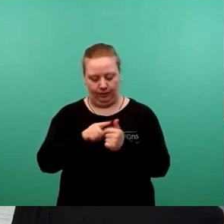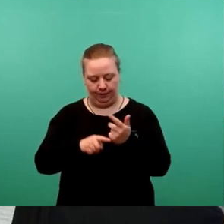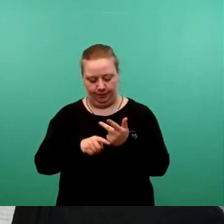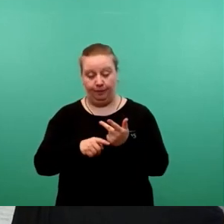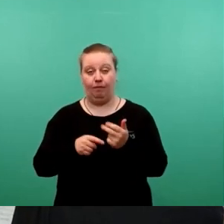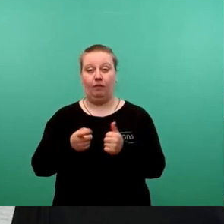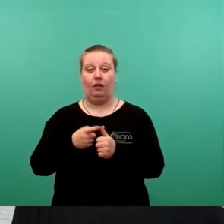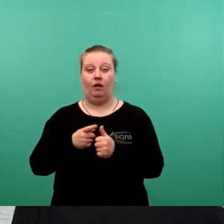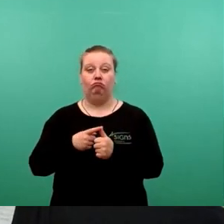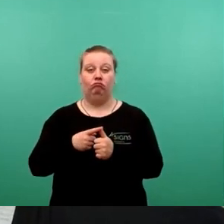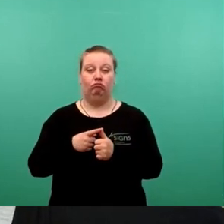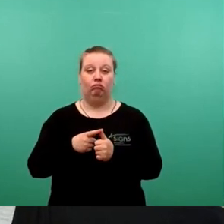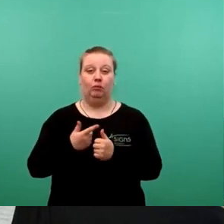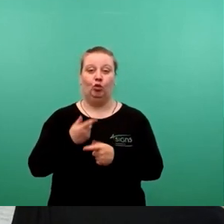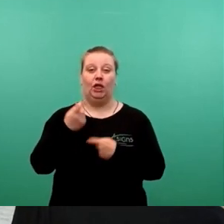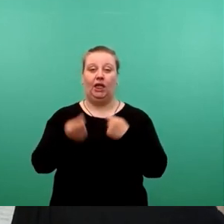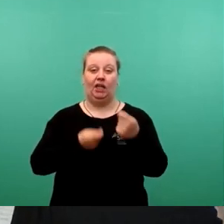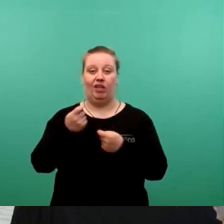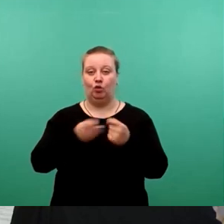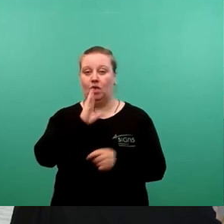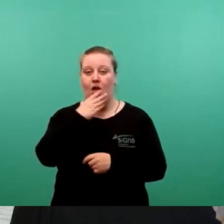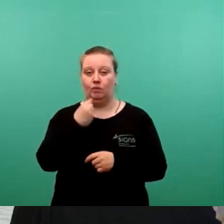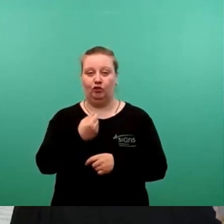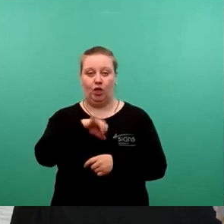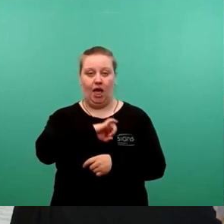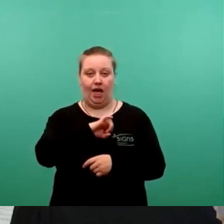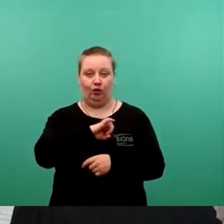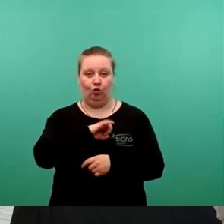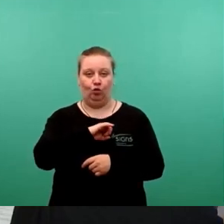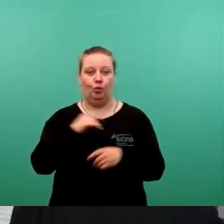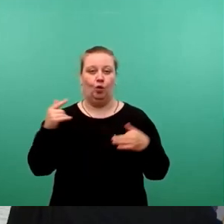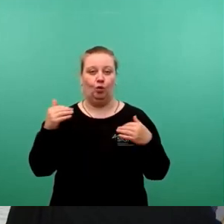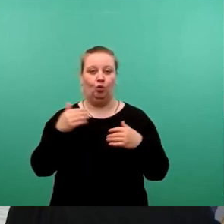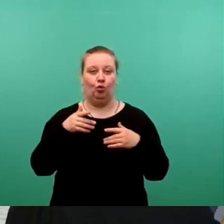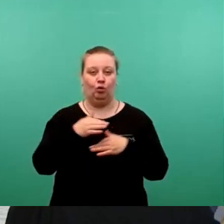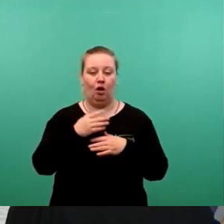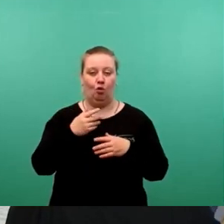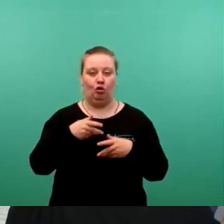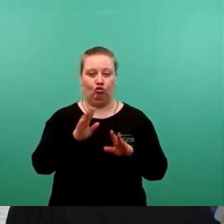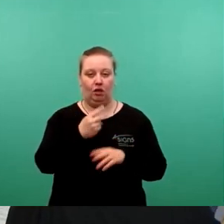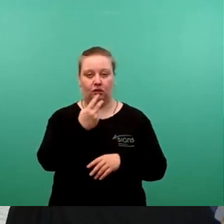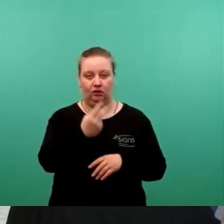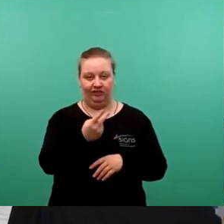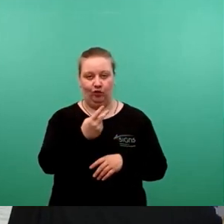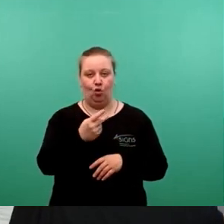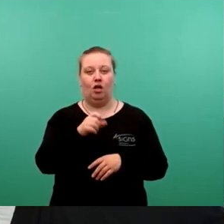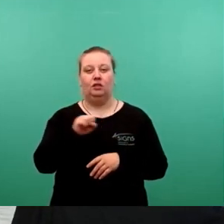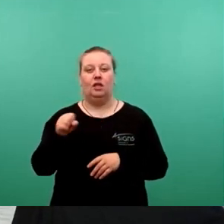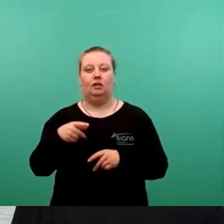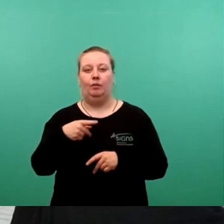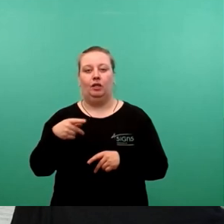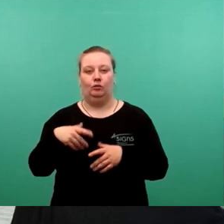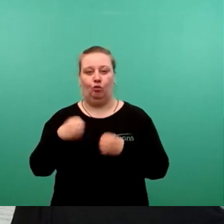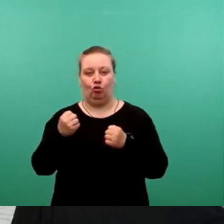Erstens die Investitionsabsichten des Eigentümers der Mietobjekte Grunauer Straße 2 und St. Petersburger Straße 9 ab